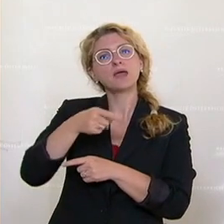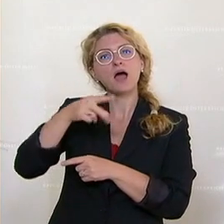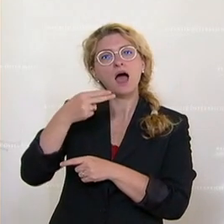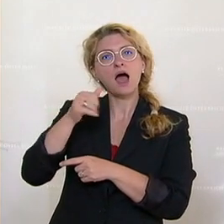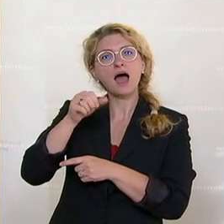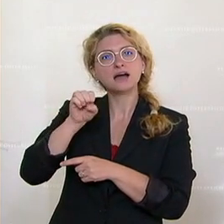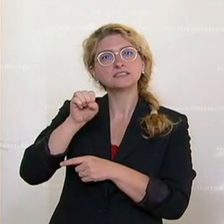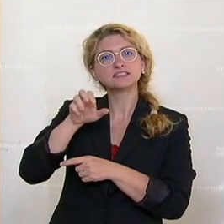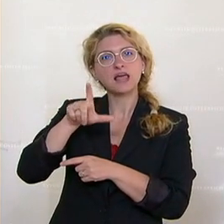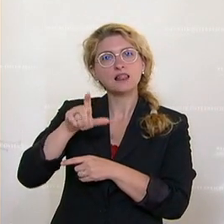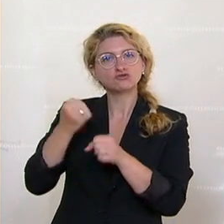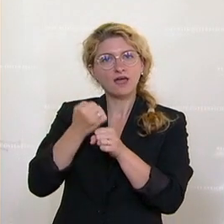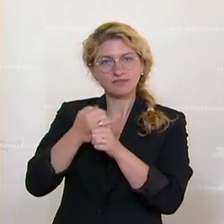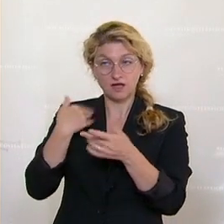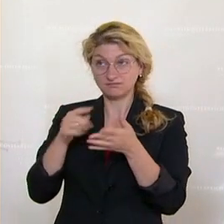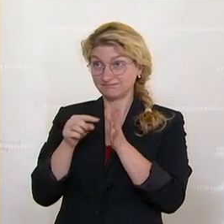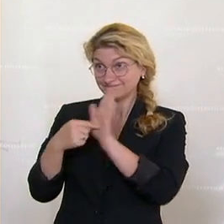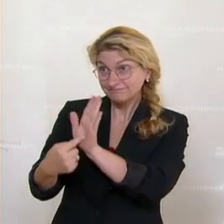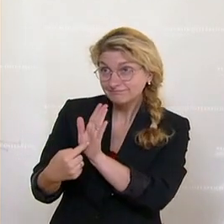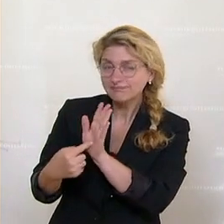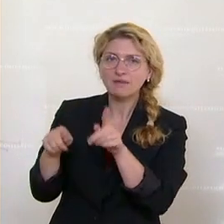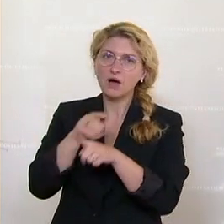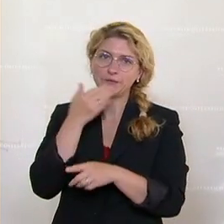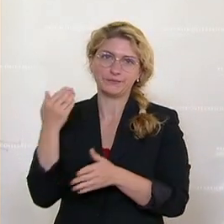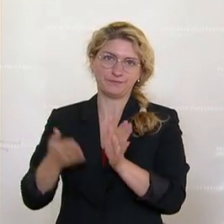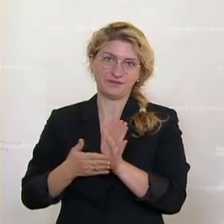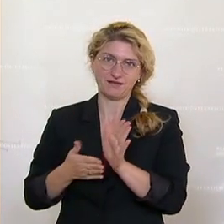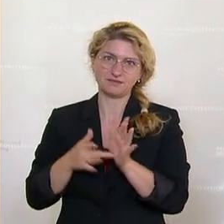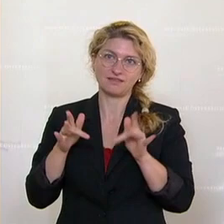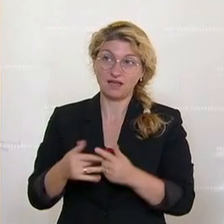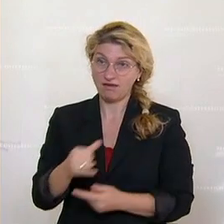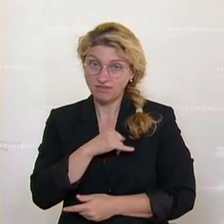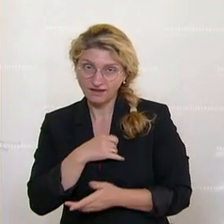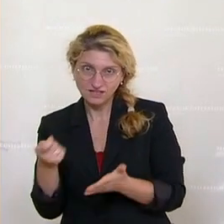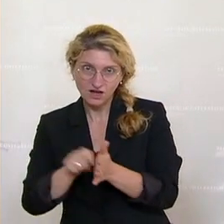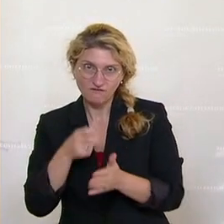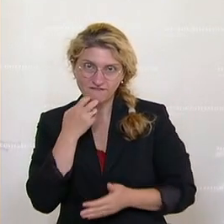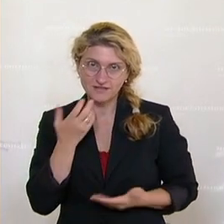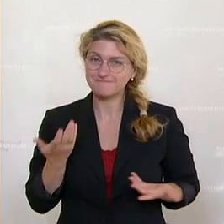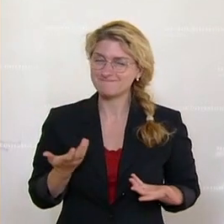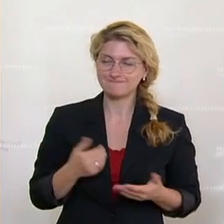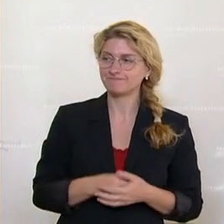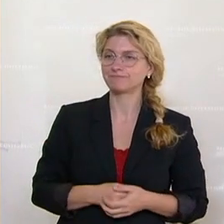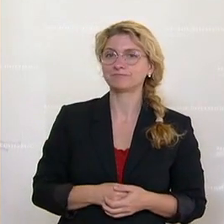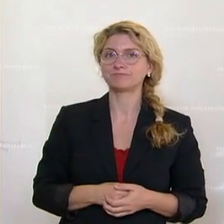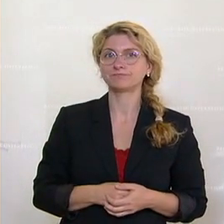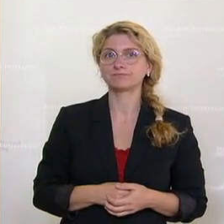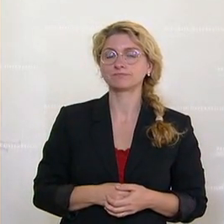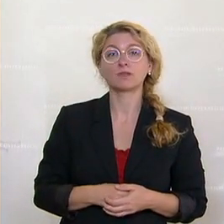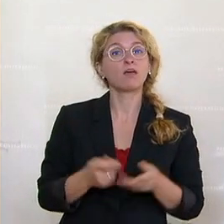Auch da lässt sich kein Nachweis erbringen, dass daran Interesse bestand. Über ein